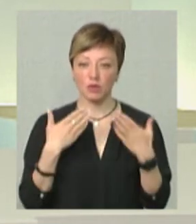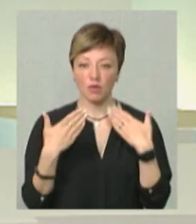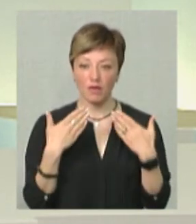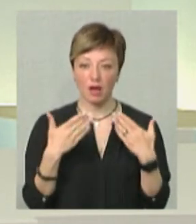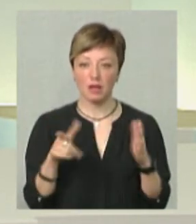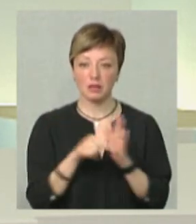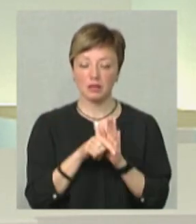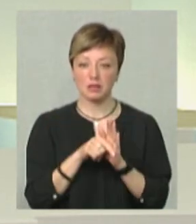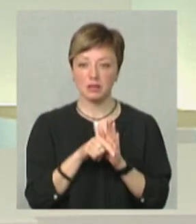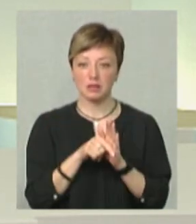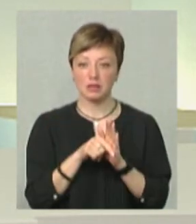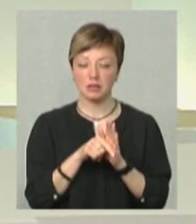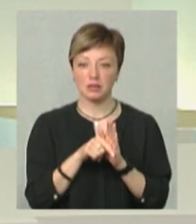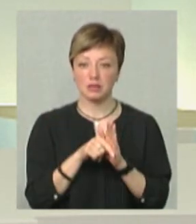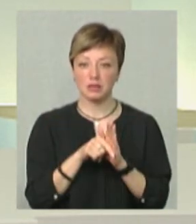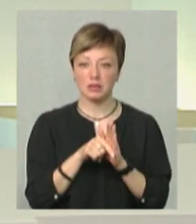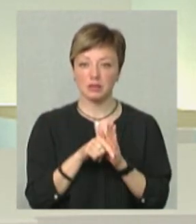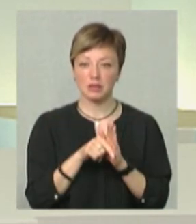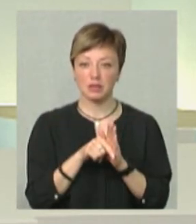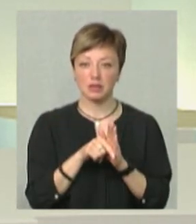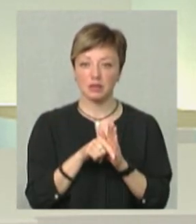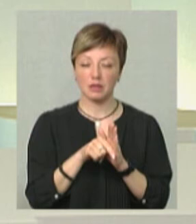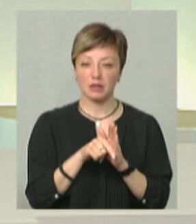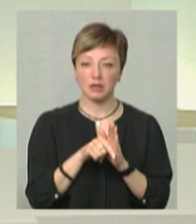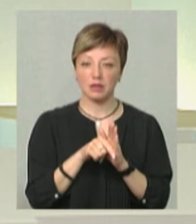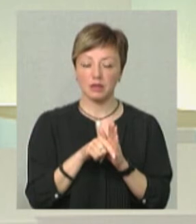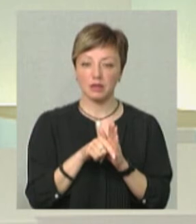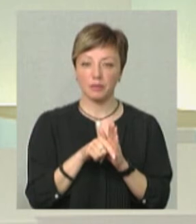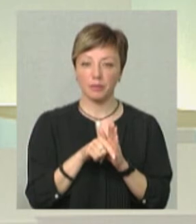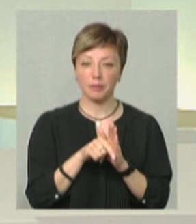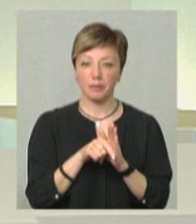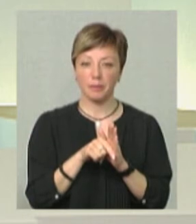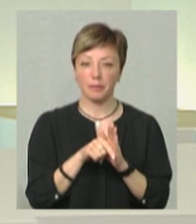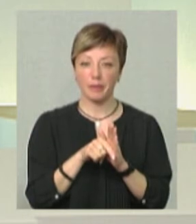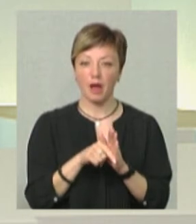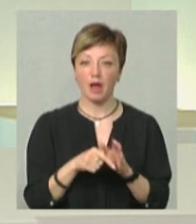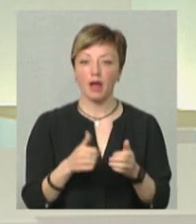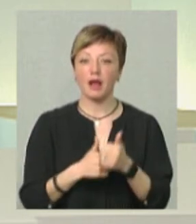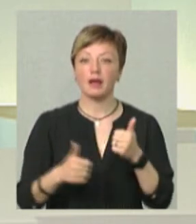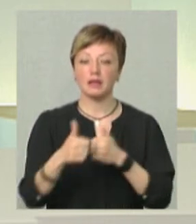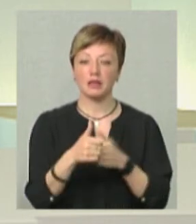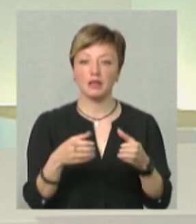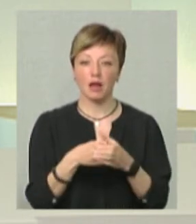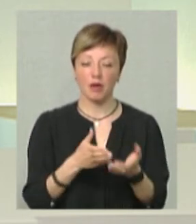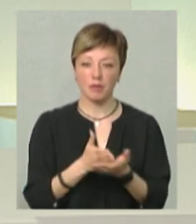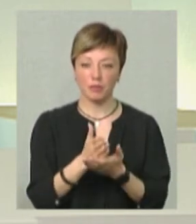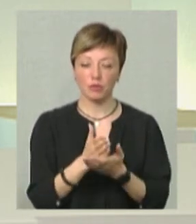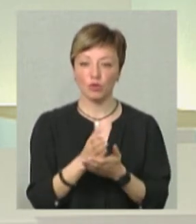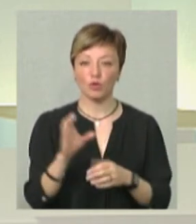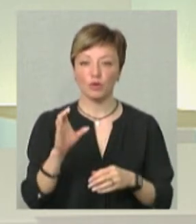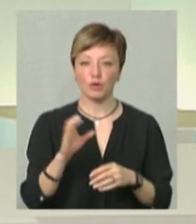спілкування з Гвідофан Айком. Це тім-лідер напрямку вентиляційній інсталяції